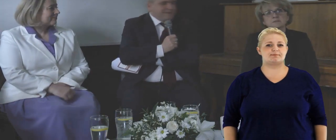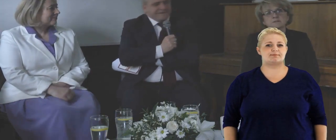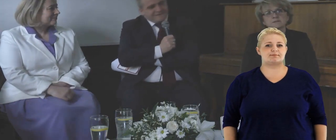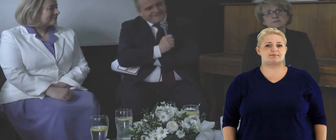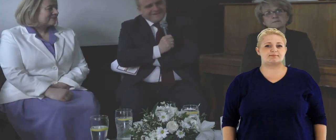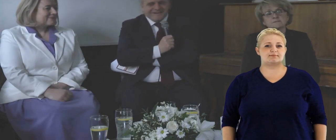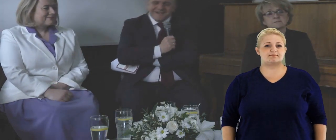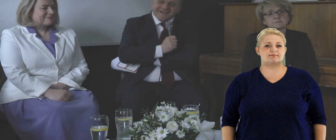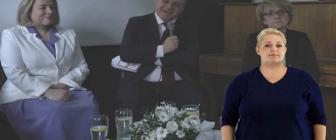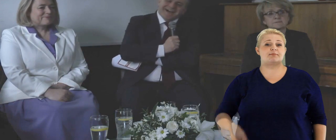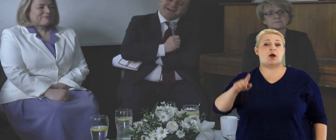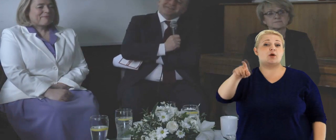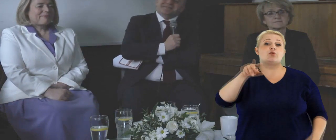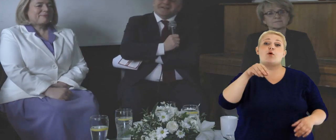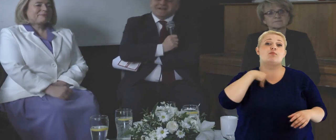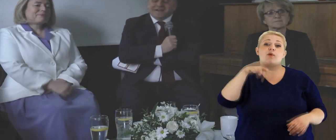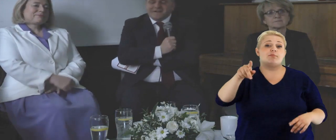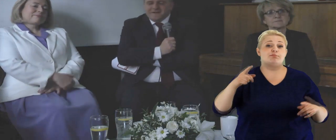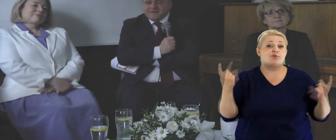No właśnie.